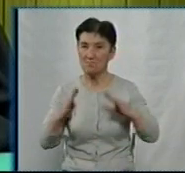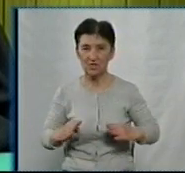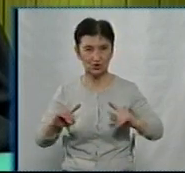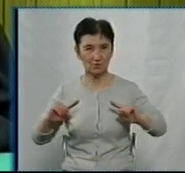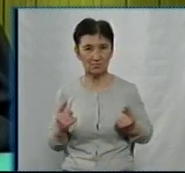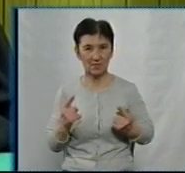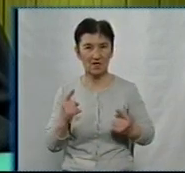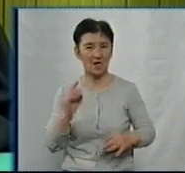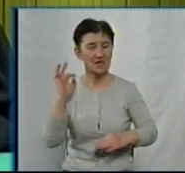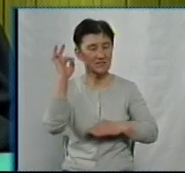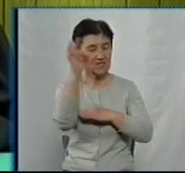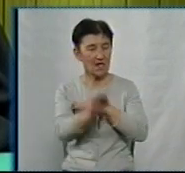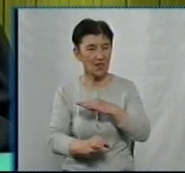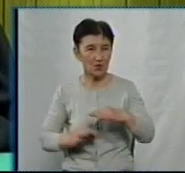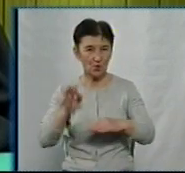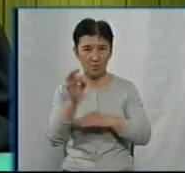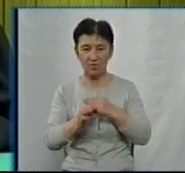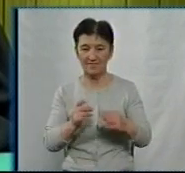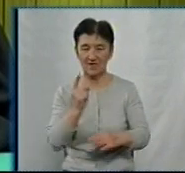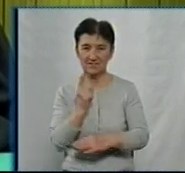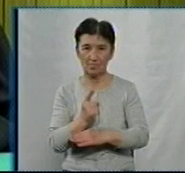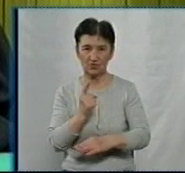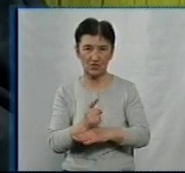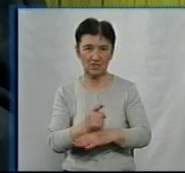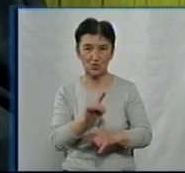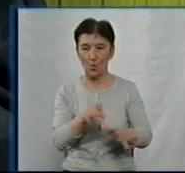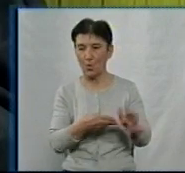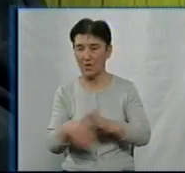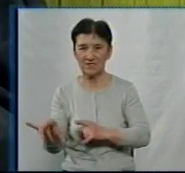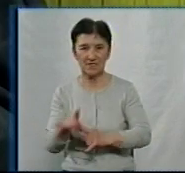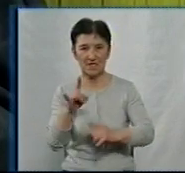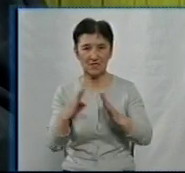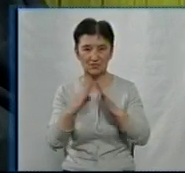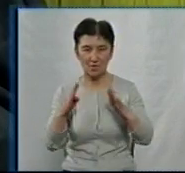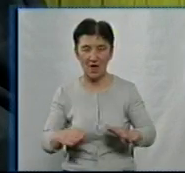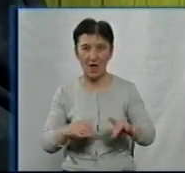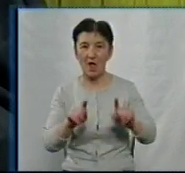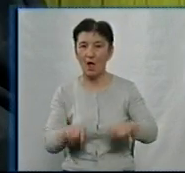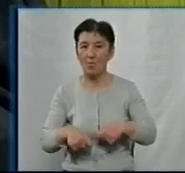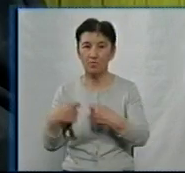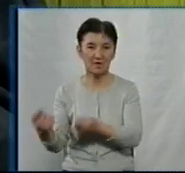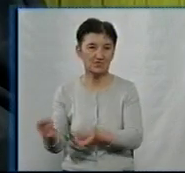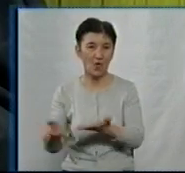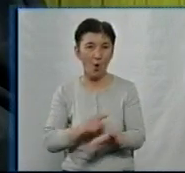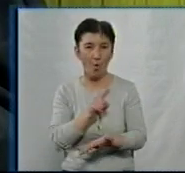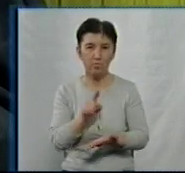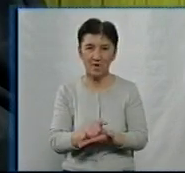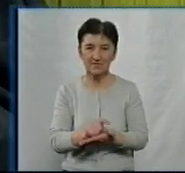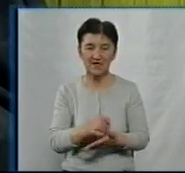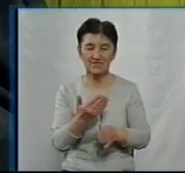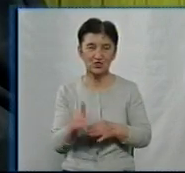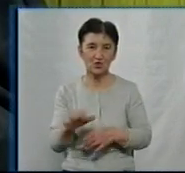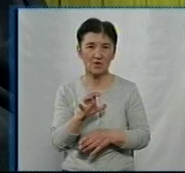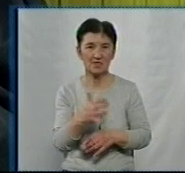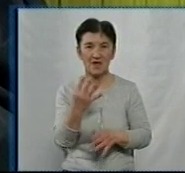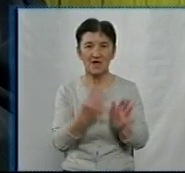цілодобово залишати без дозволу слідчого прокурора або слідчого судді місця проживання. Покласти на обвинуваченого Бондаренко Артема Сергійовича обов'язки передбачені численної п'ятої статті